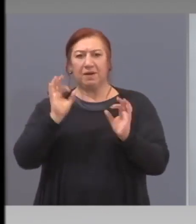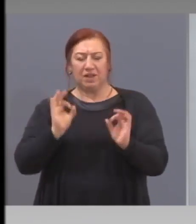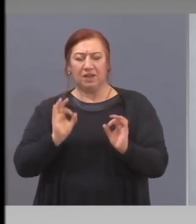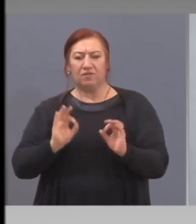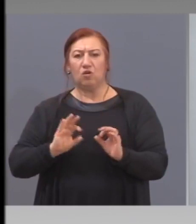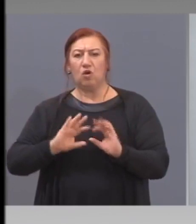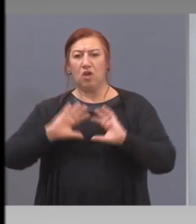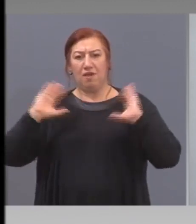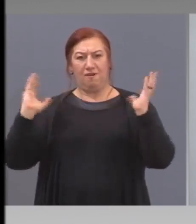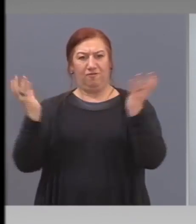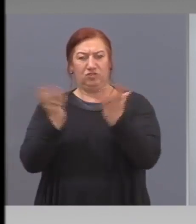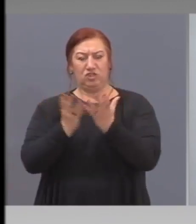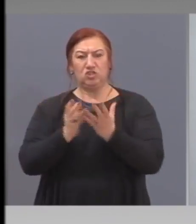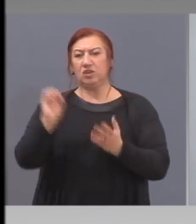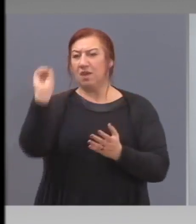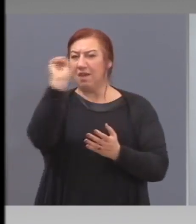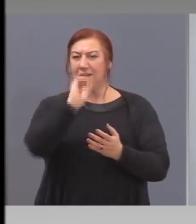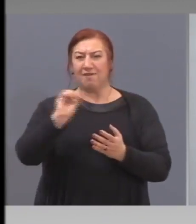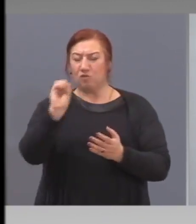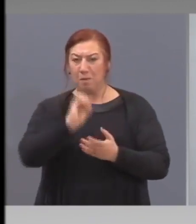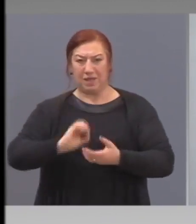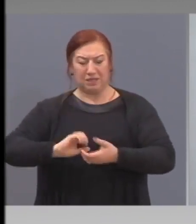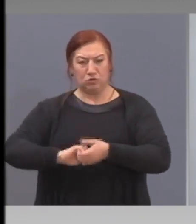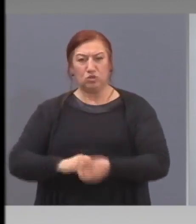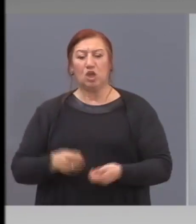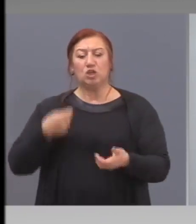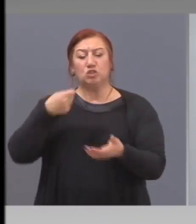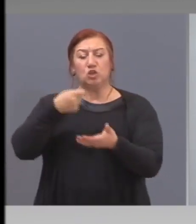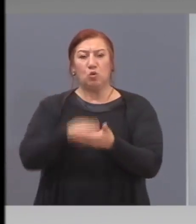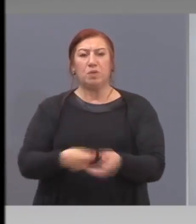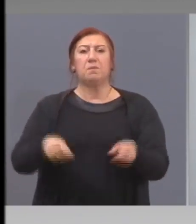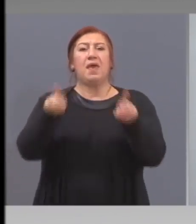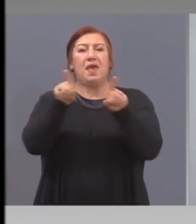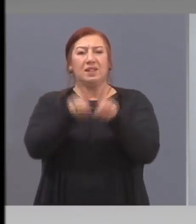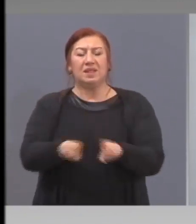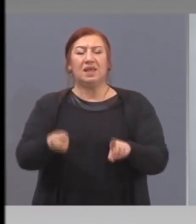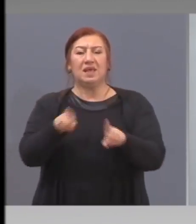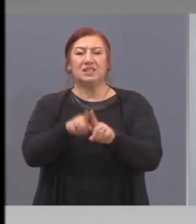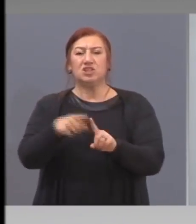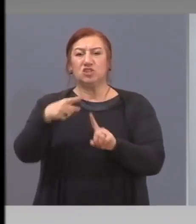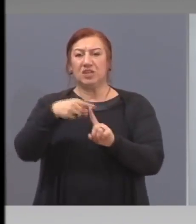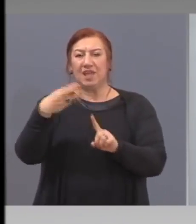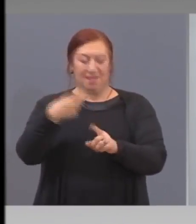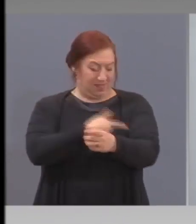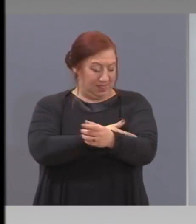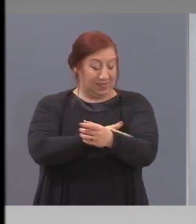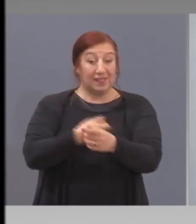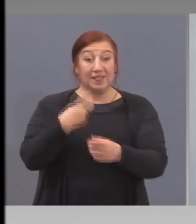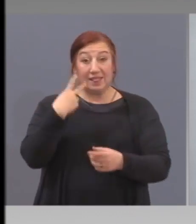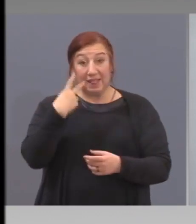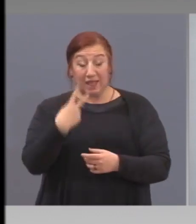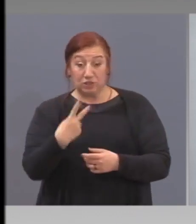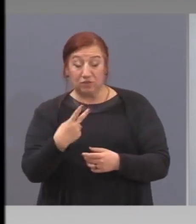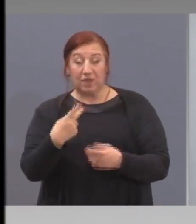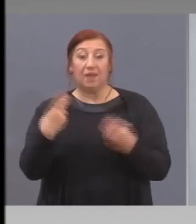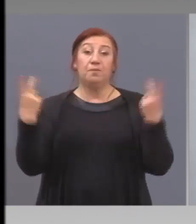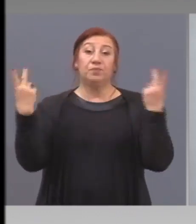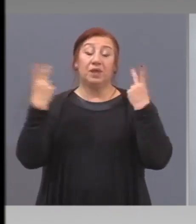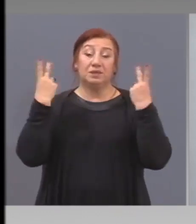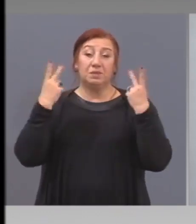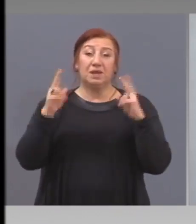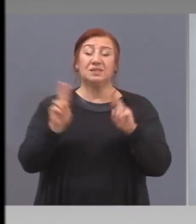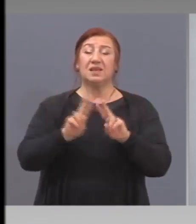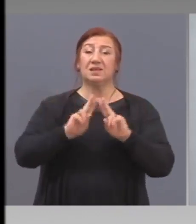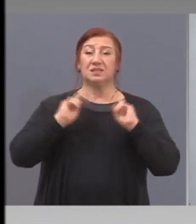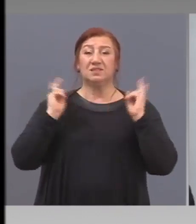съюз ще купиме едни и същи тестове, които комисията ще закупи и ще предоставим. Разбира се, цялата световна